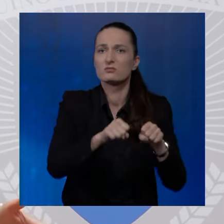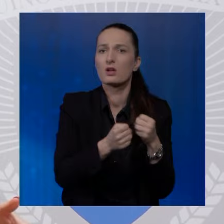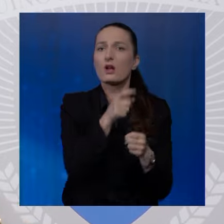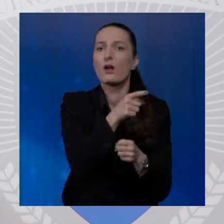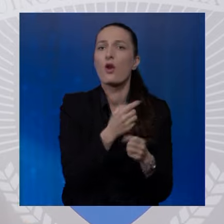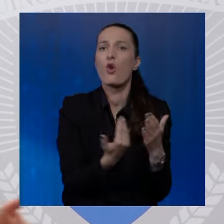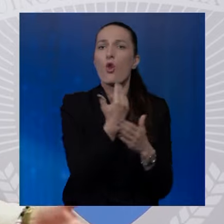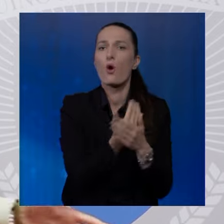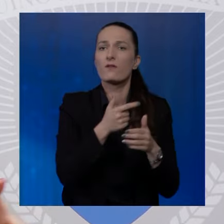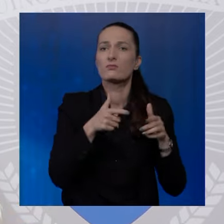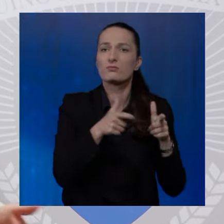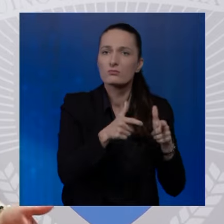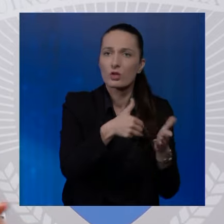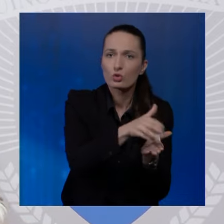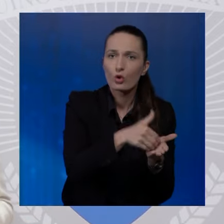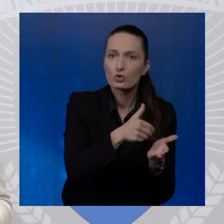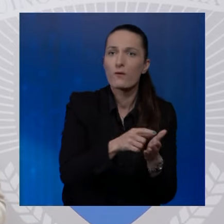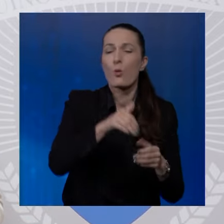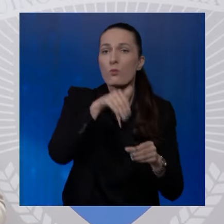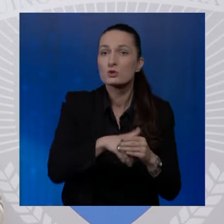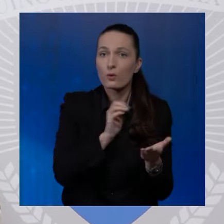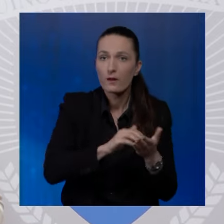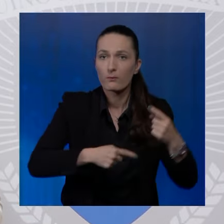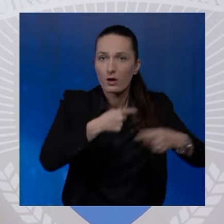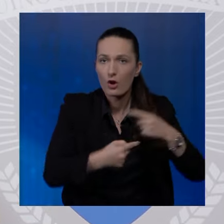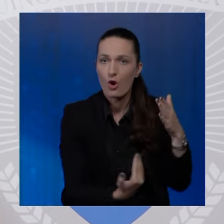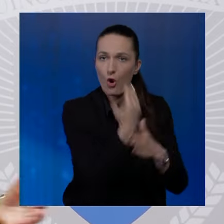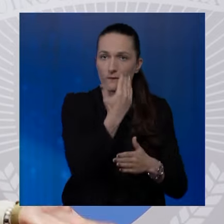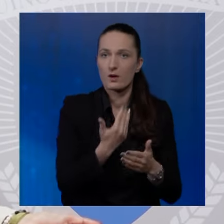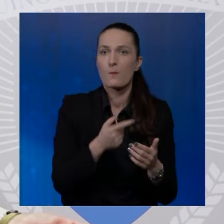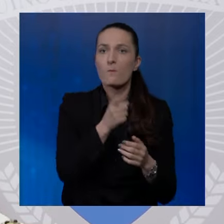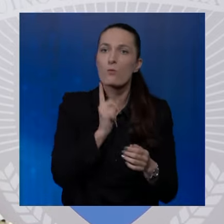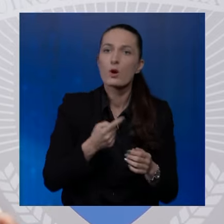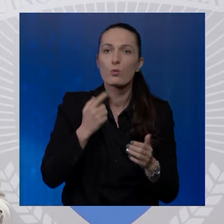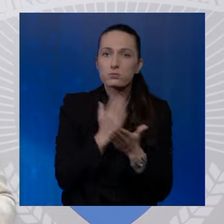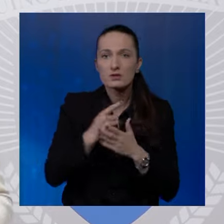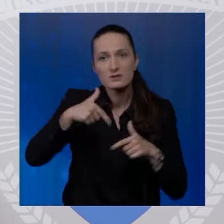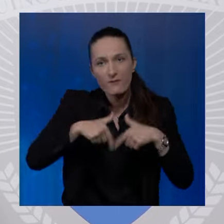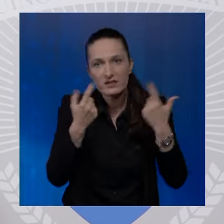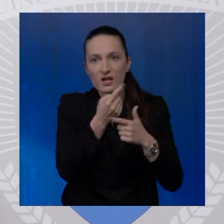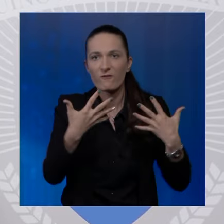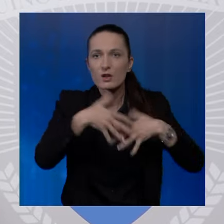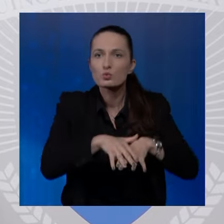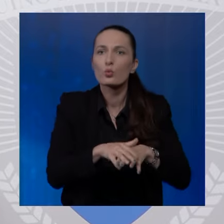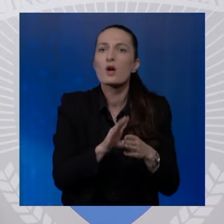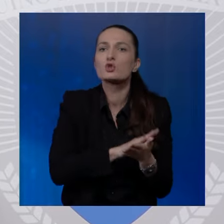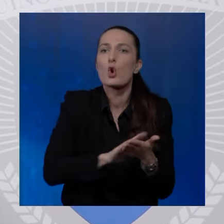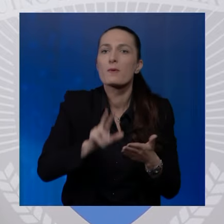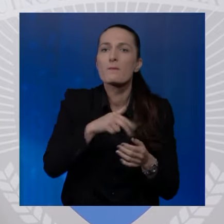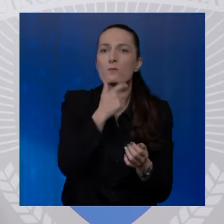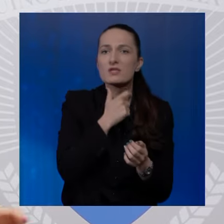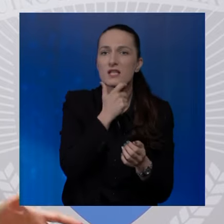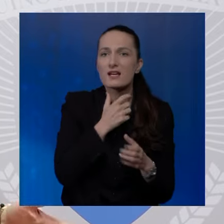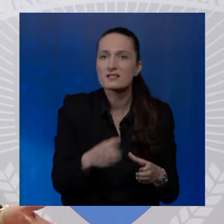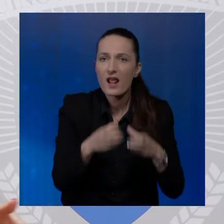bi se popravilo nešto što je trebalo da bude zamijenjeno novom. Moramo biti svjesni da je infrastruktura skromna, imamo stare zgrade i objekte, teške